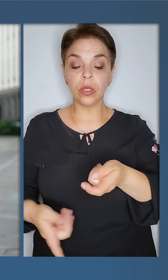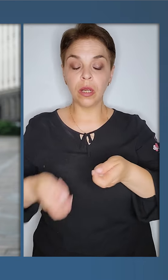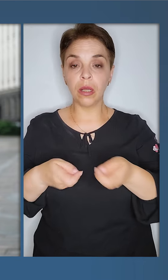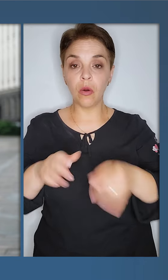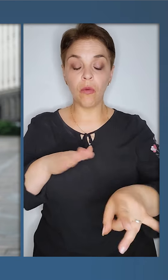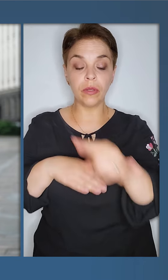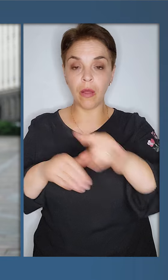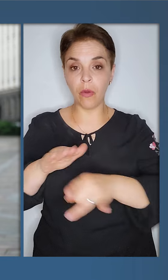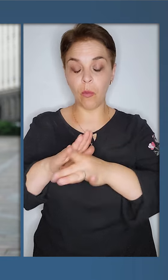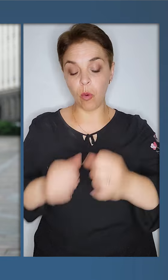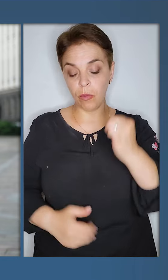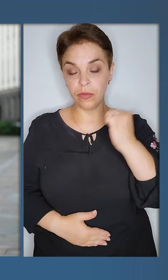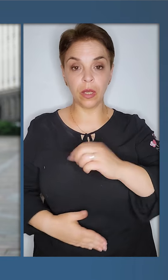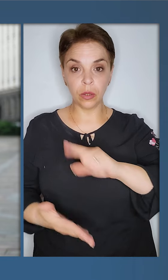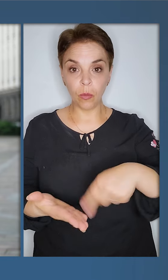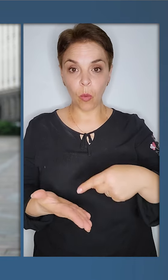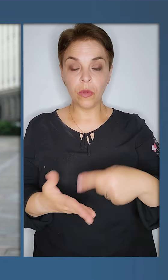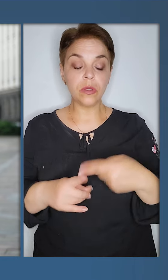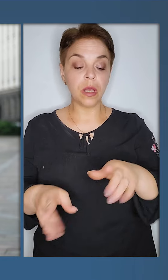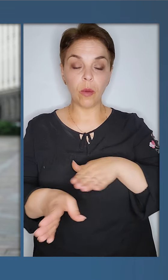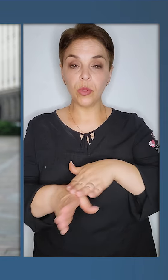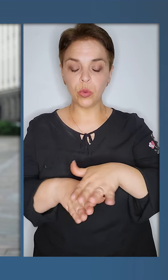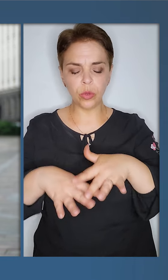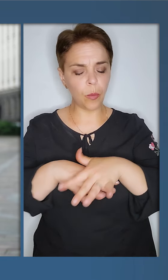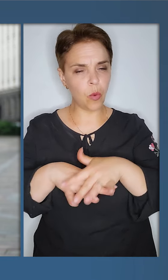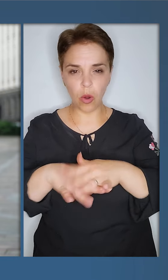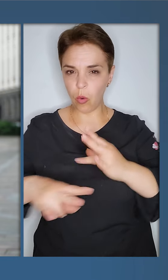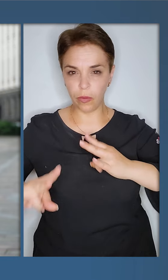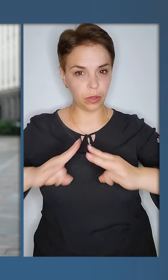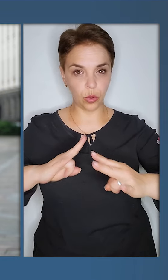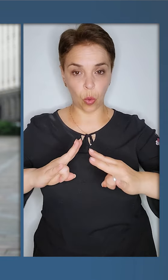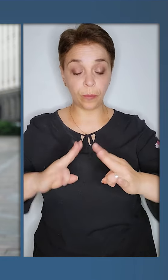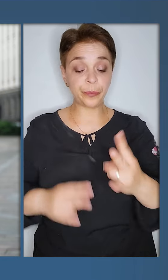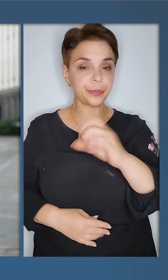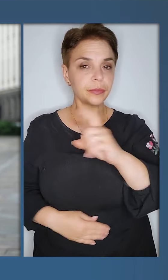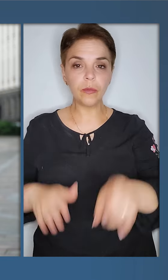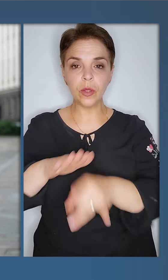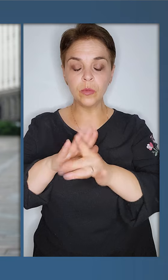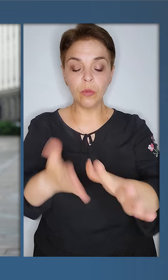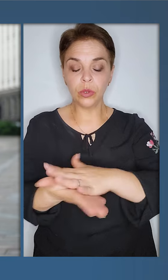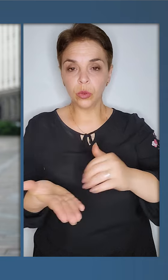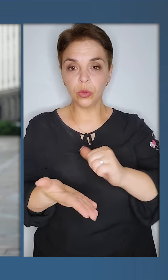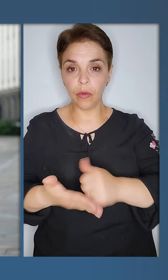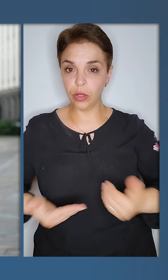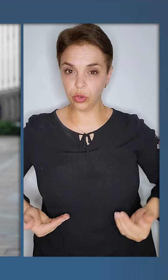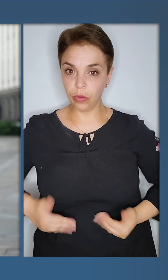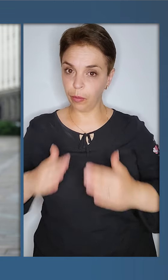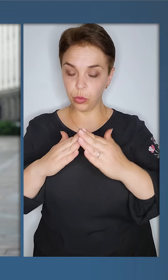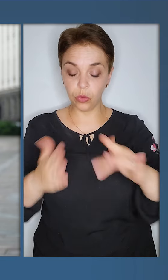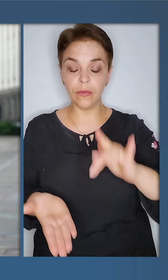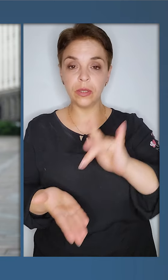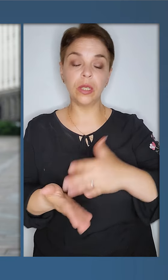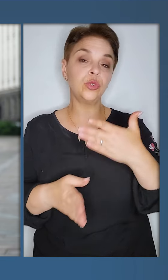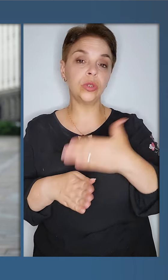Чотири керовані авіабомби вдарили по місту. Це абсолютно прорахований терор. Одна з бомб зруйнувала житловий